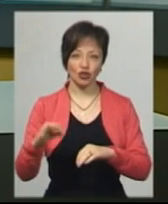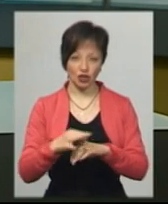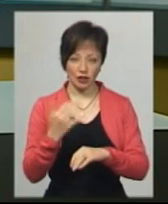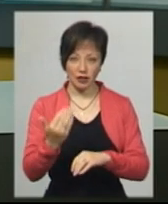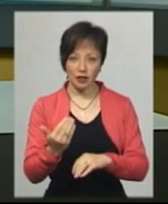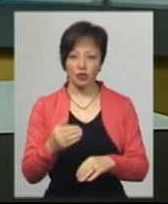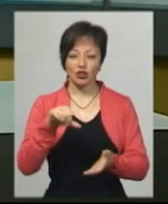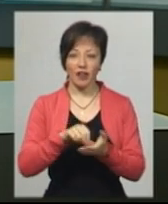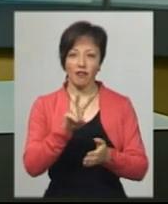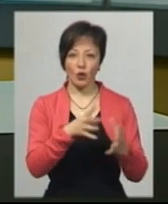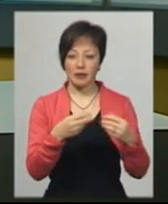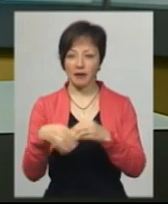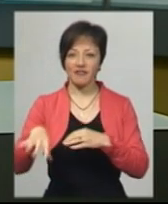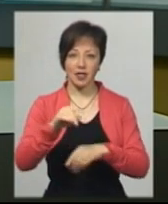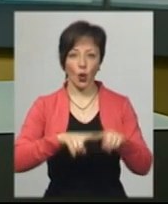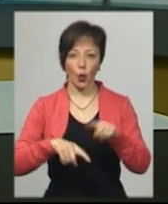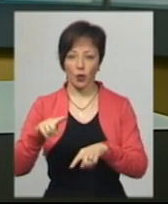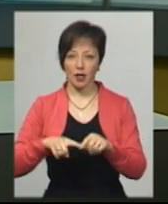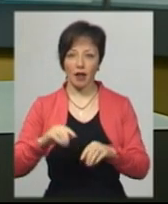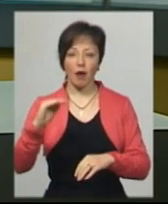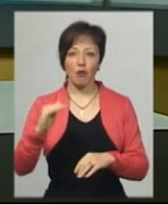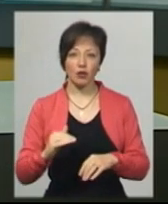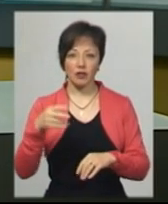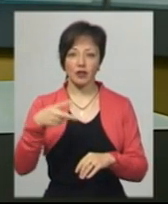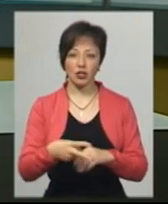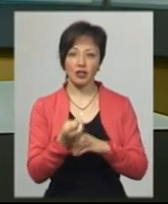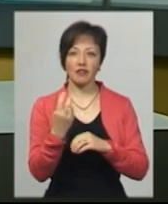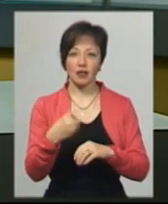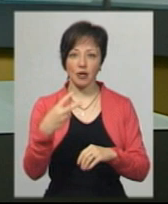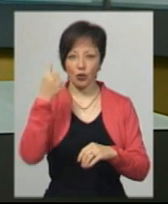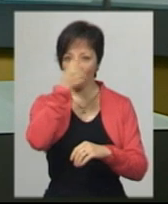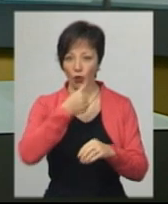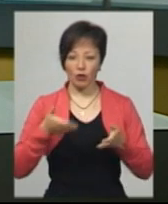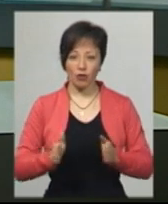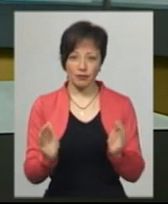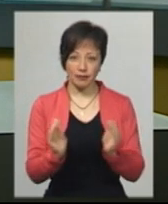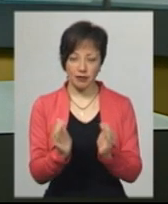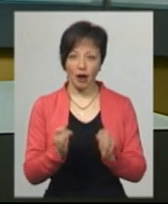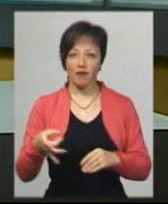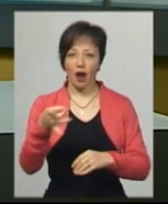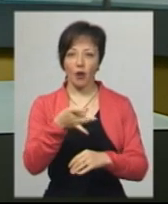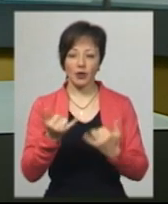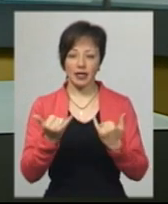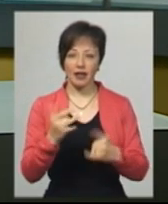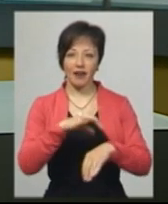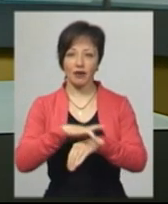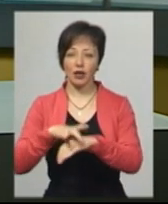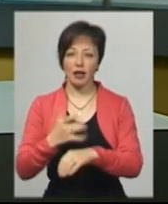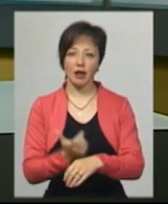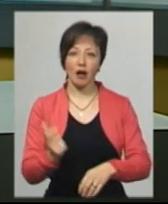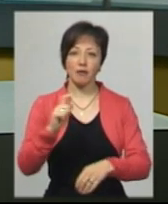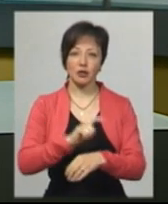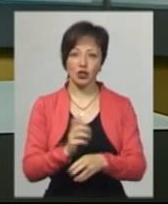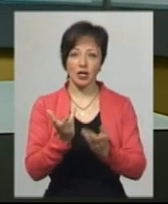двох сімей, але всі родичі. Наймолодші інфіковані – 2020 року народження. В районі, нині фіксують найбільшу